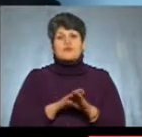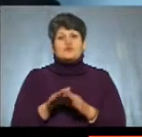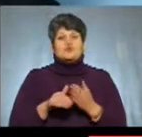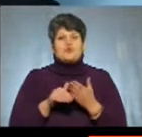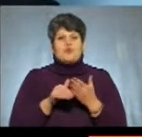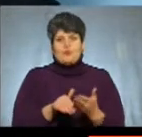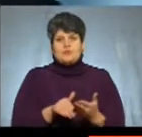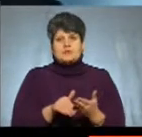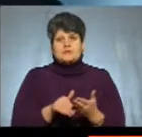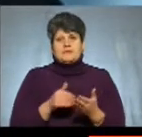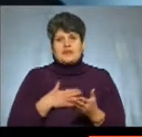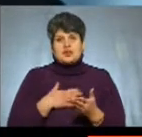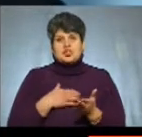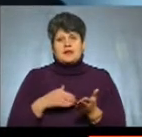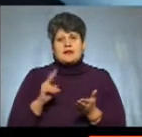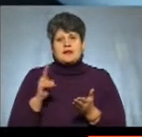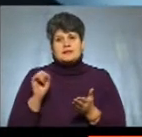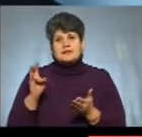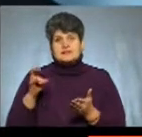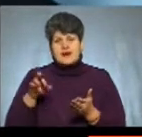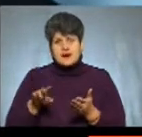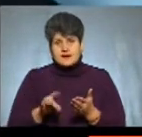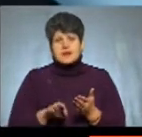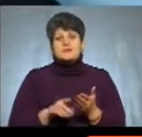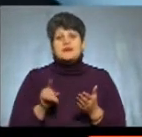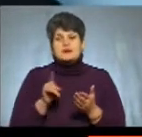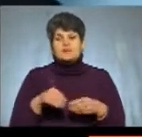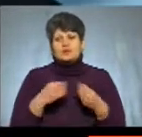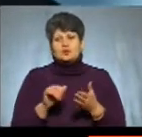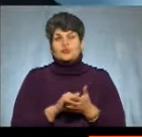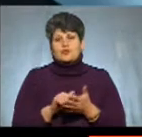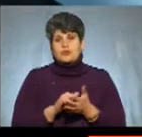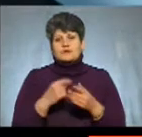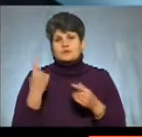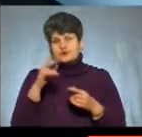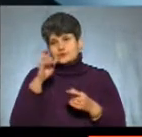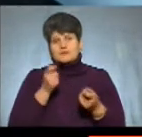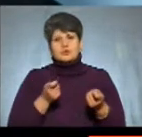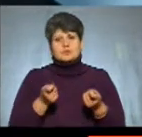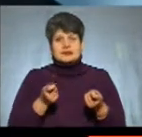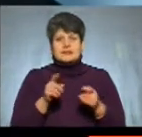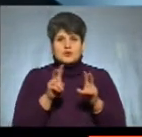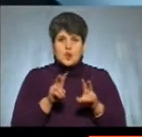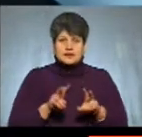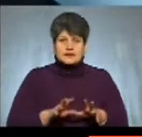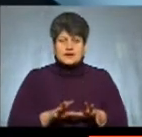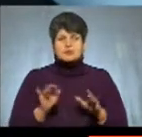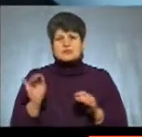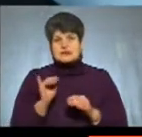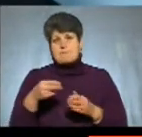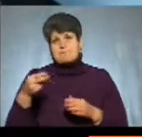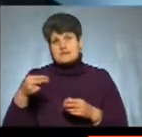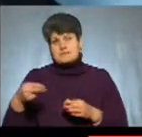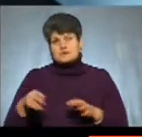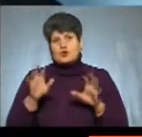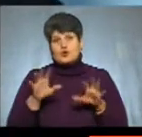наша канцелярія і парафіальне управління. І подаються ці документи в обласну адміністрацію, де вони розглядаються і підписуються